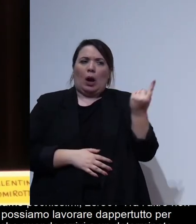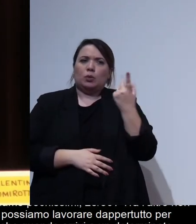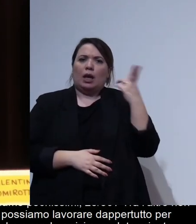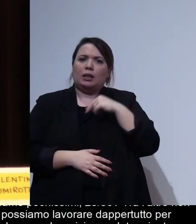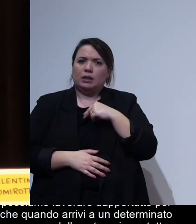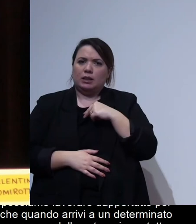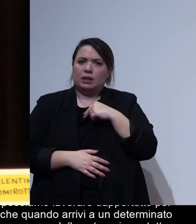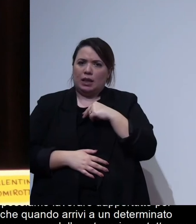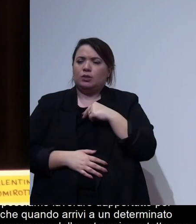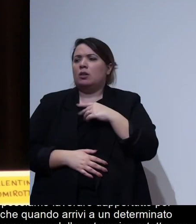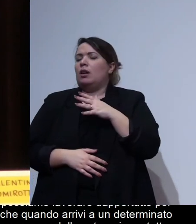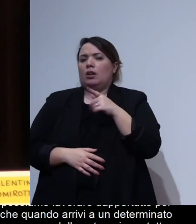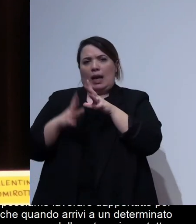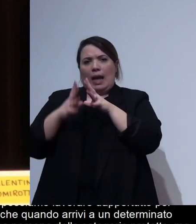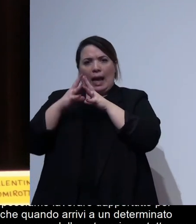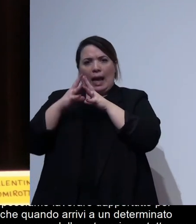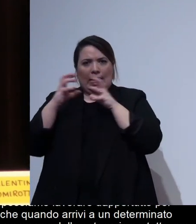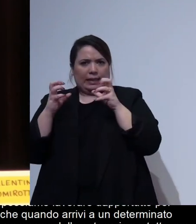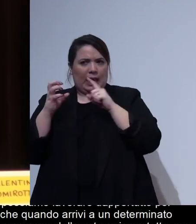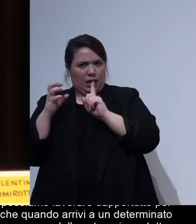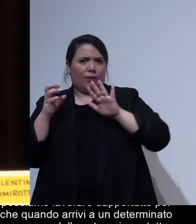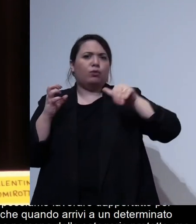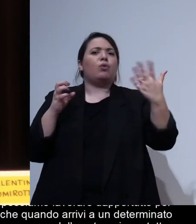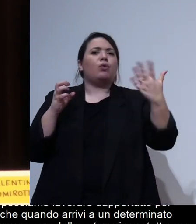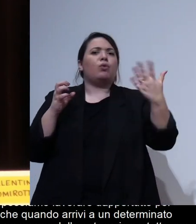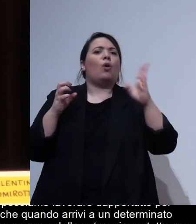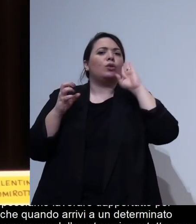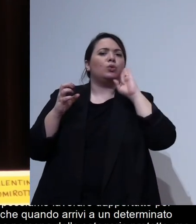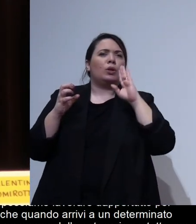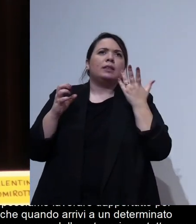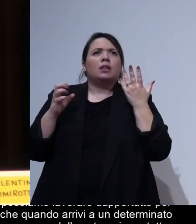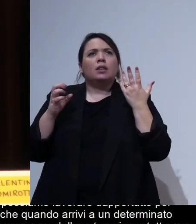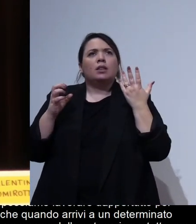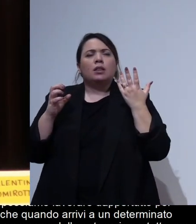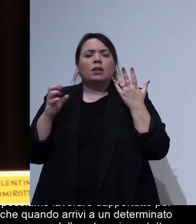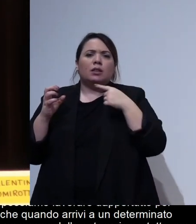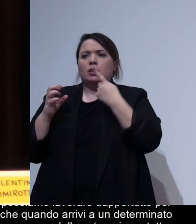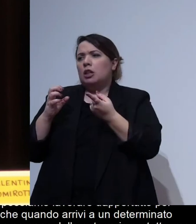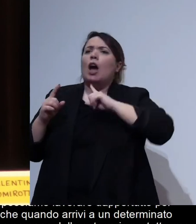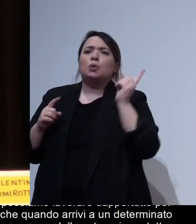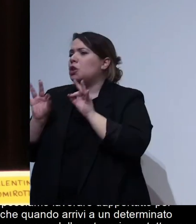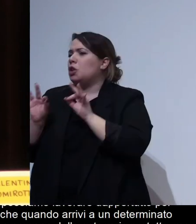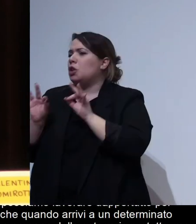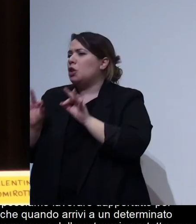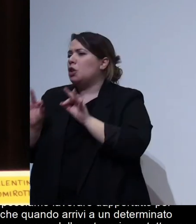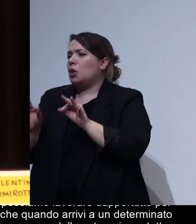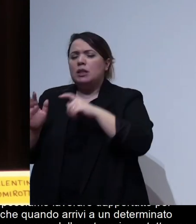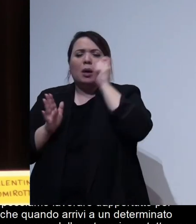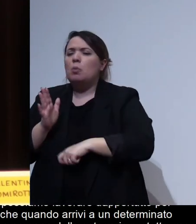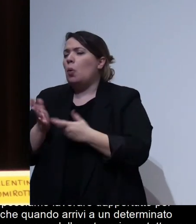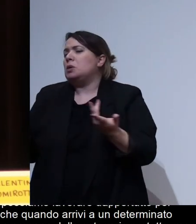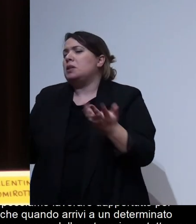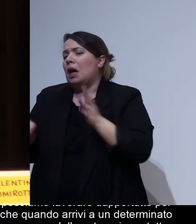i vecchi consulenti non all'interno dell'azienda non ci avevano consigliato ci avevano detto è una pratica comune paghi la multa non stiamo a fare